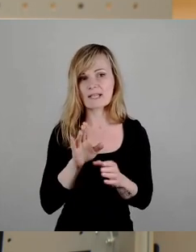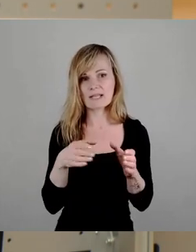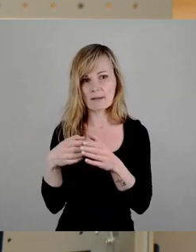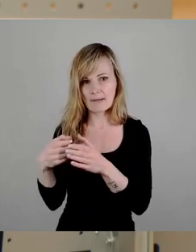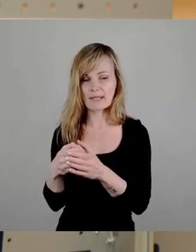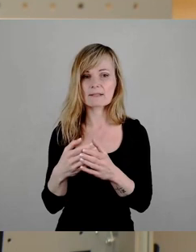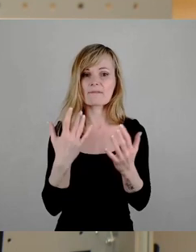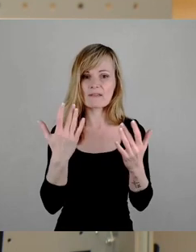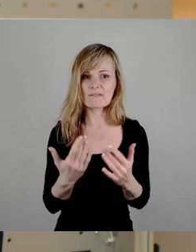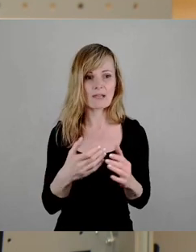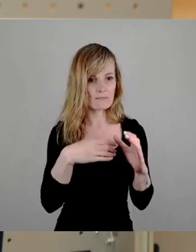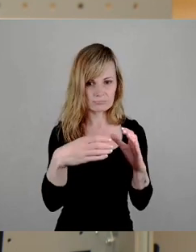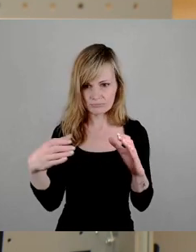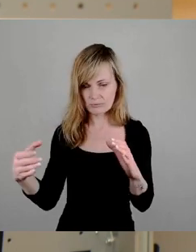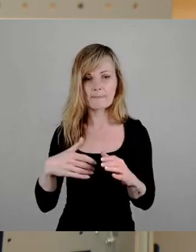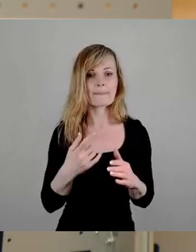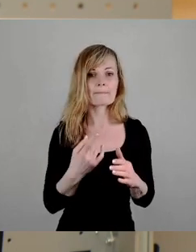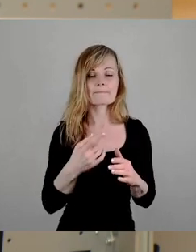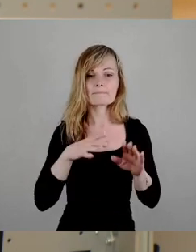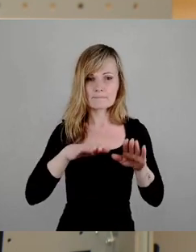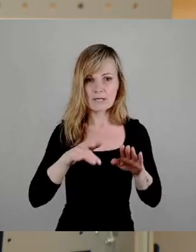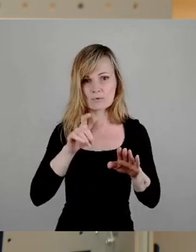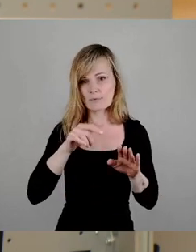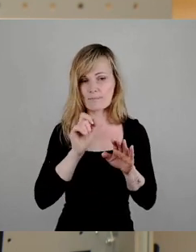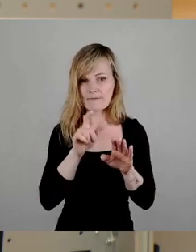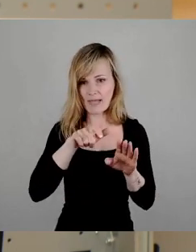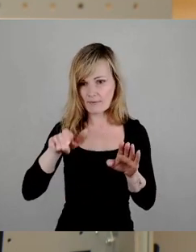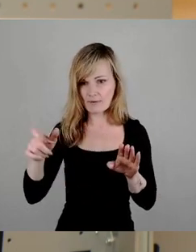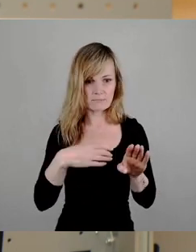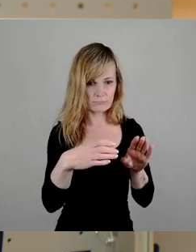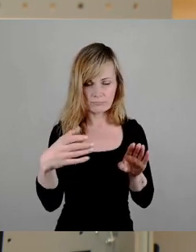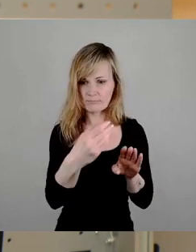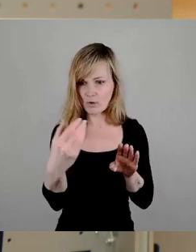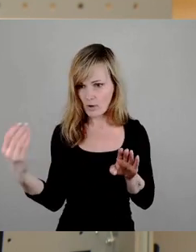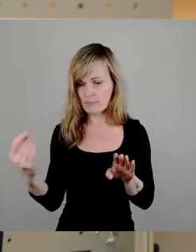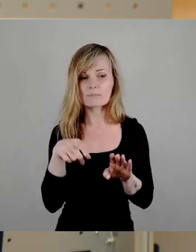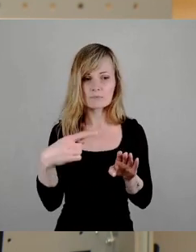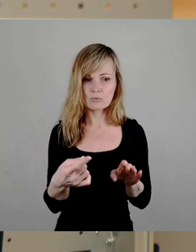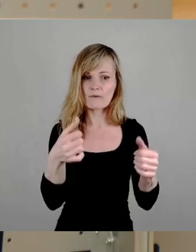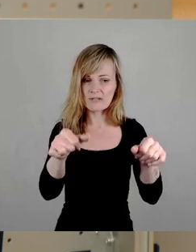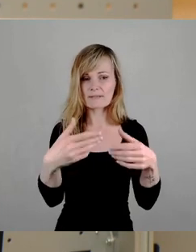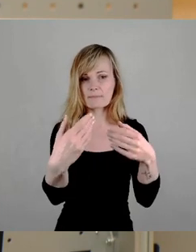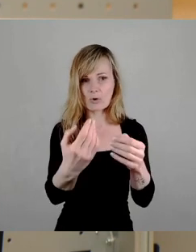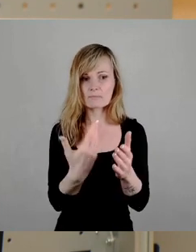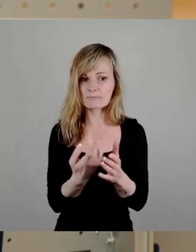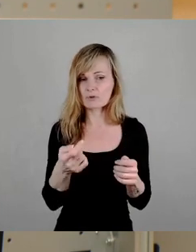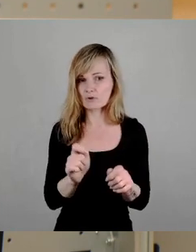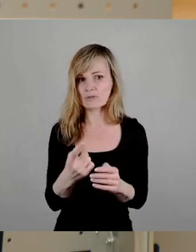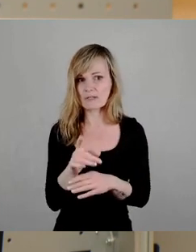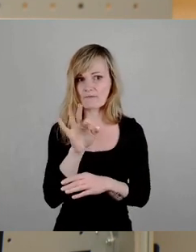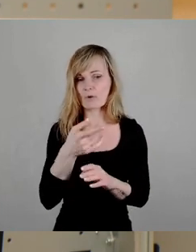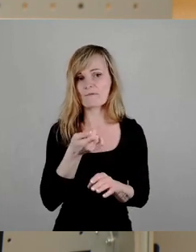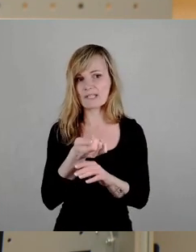bekommen. Daraus entstehen Verpflichtungen. Den Verpflichtungen müssen wir uns stellen. Den haben wir uns ja auch in unseren Beschlüssen, die wir zur Finanzierung der